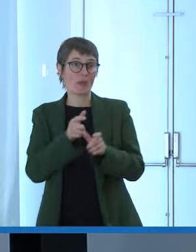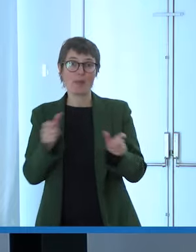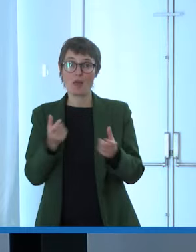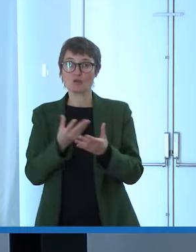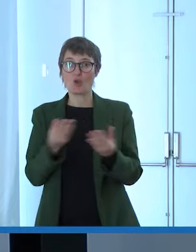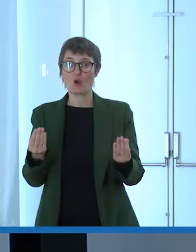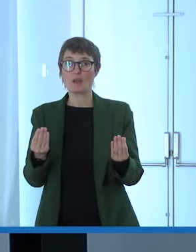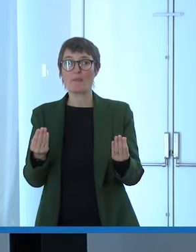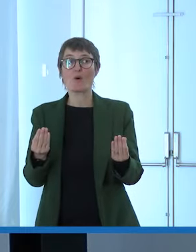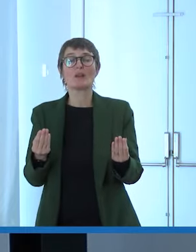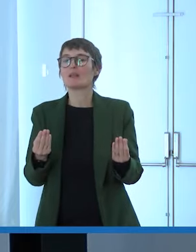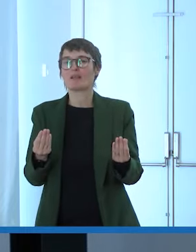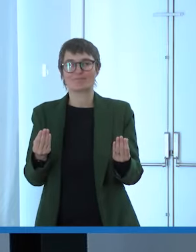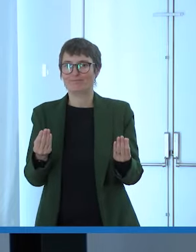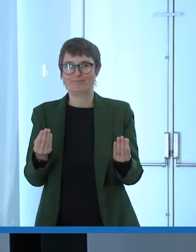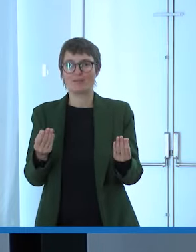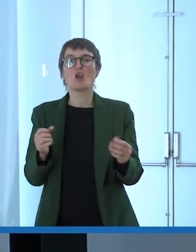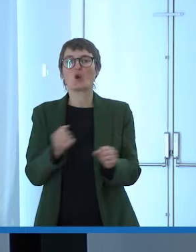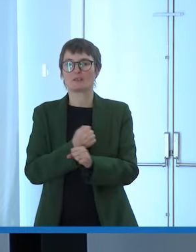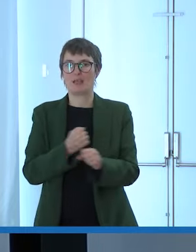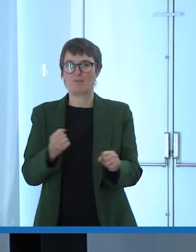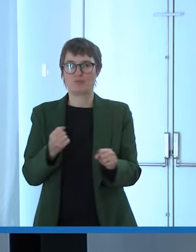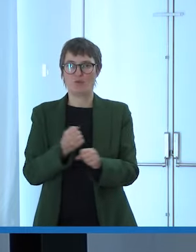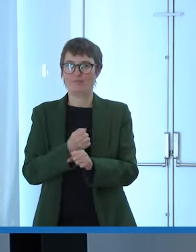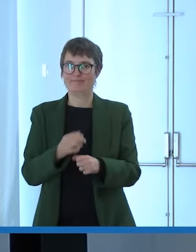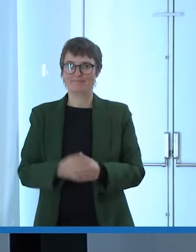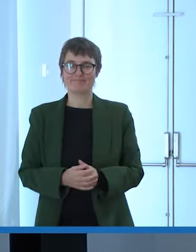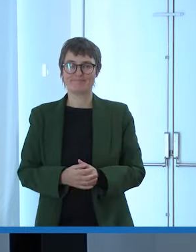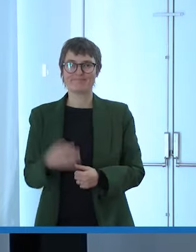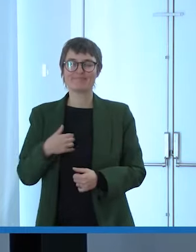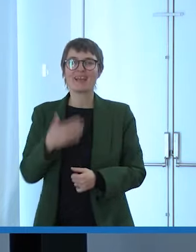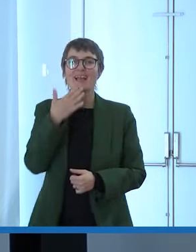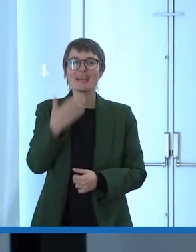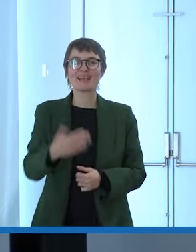negata grazie